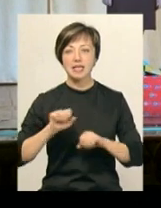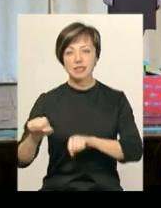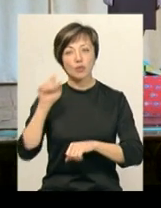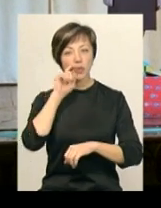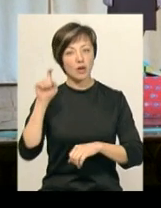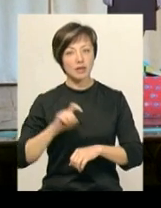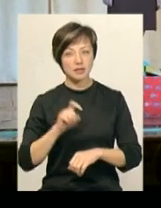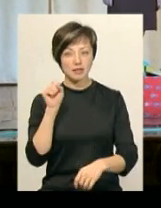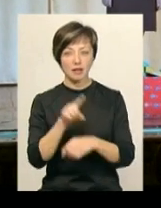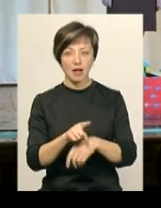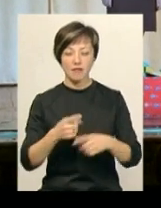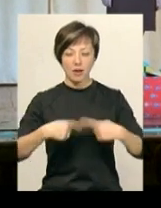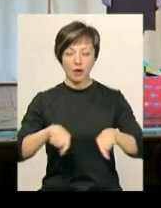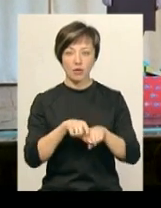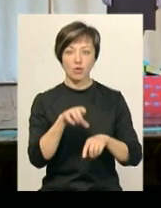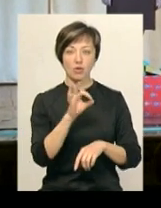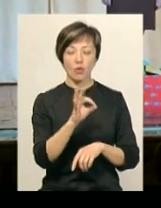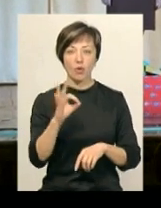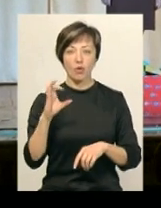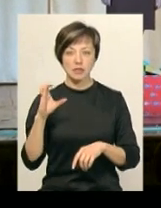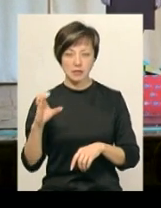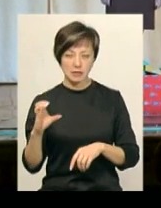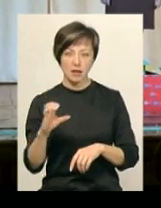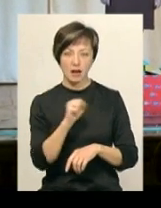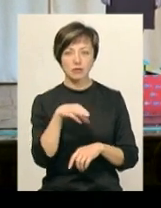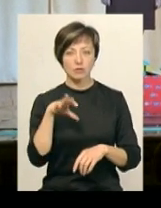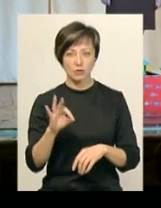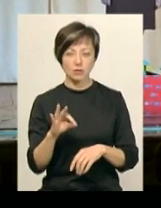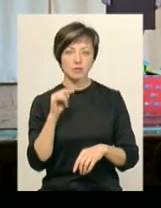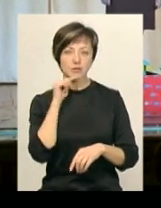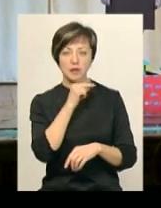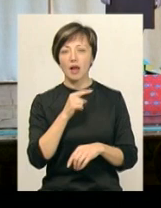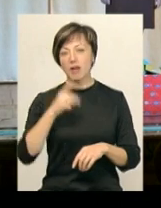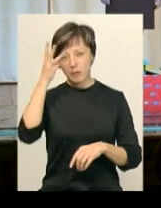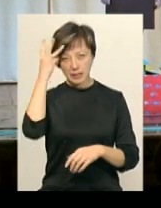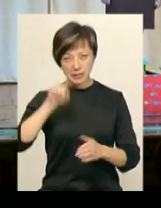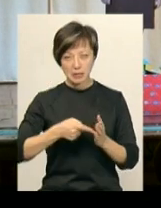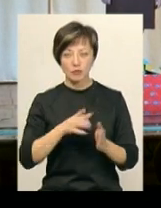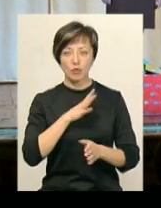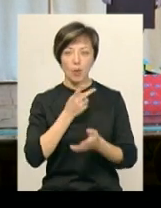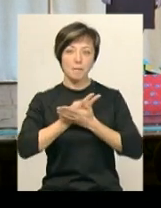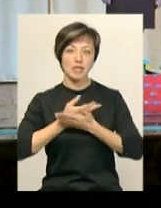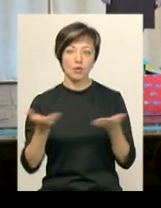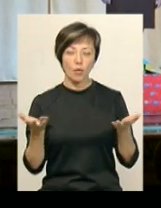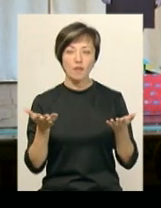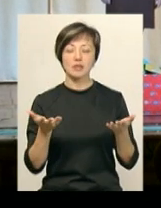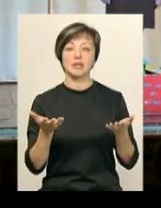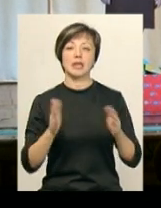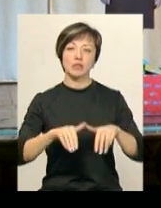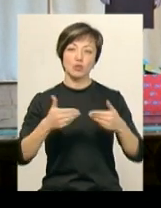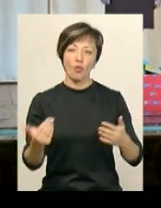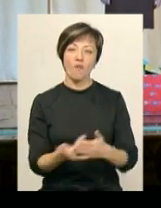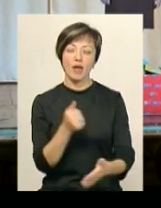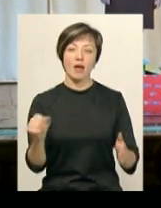виконують завдання в районі проведення операції об'єднаних сил, у місті Хмельницький було презентовано і ініційовано